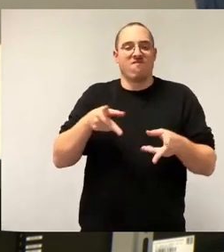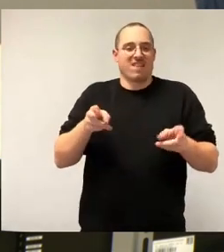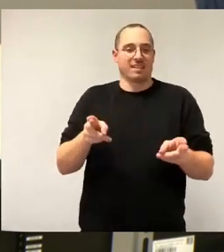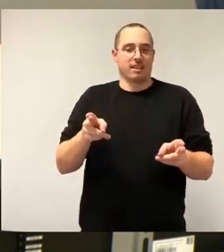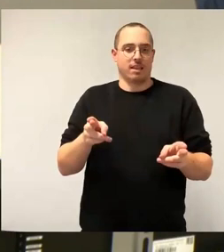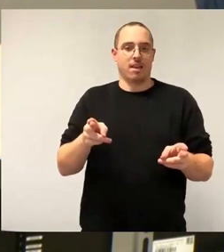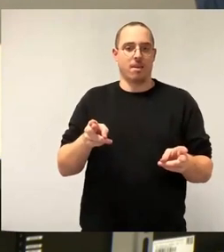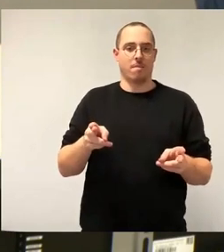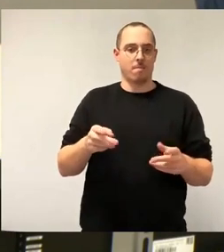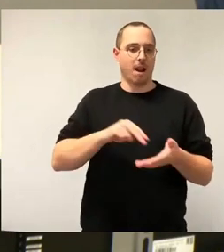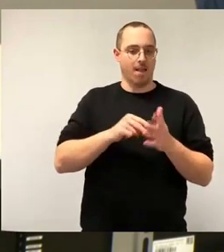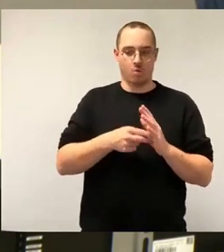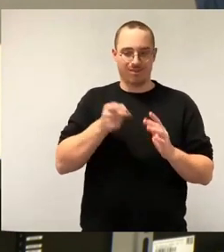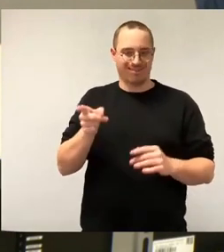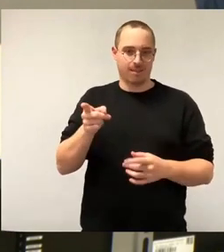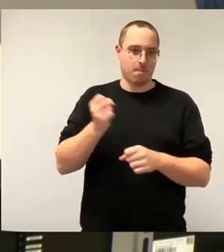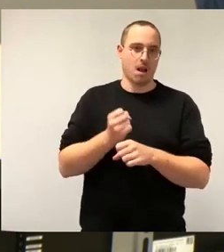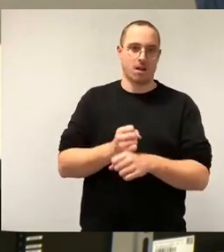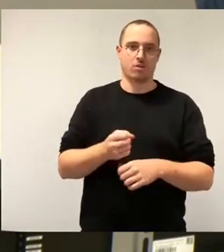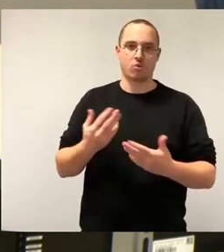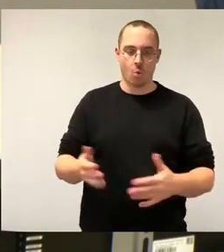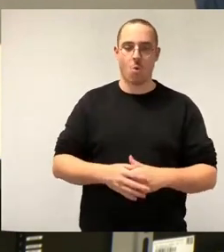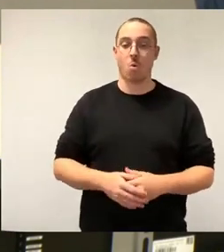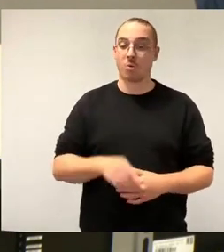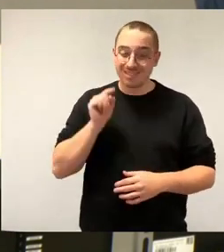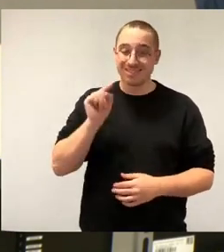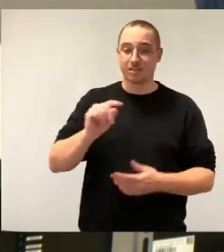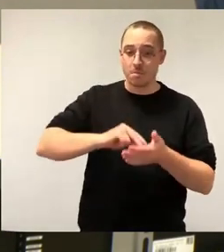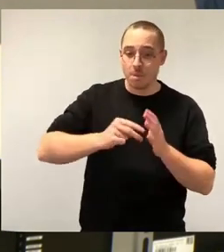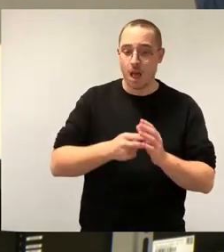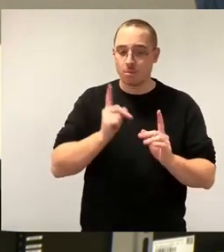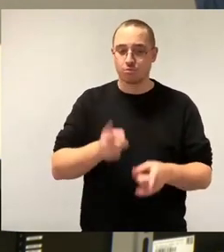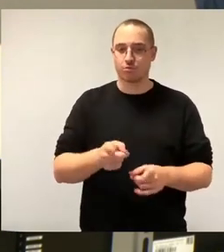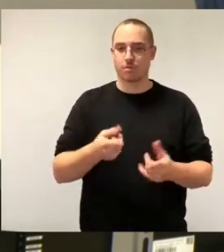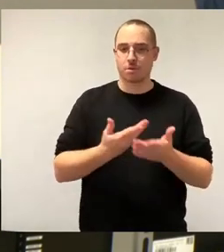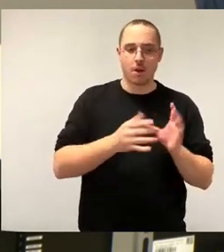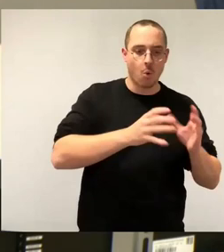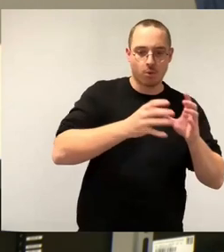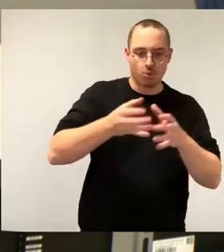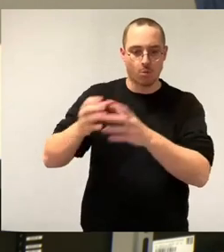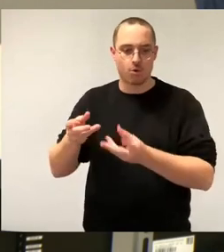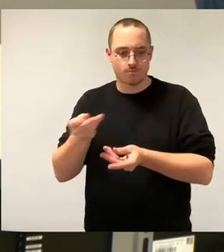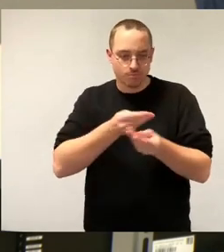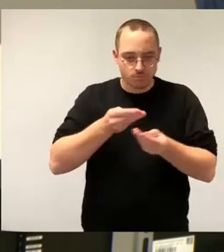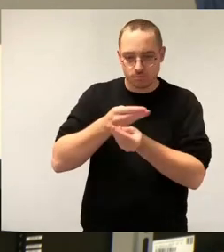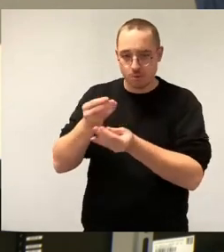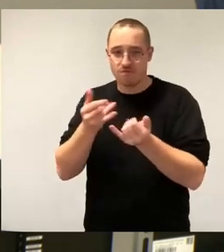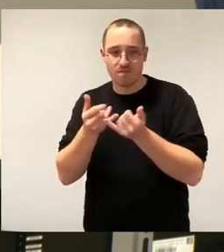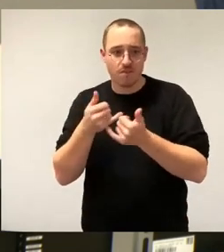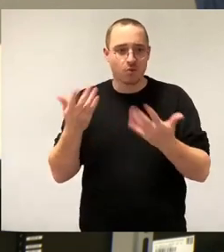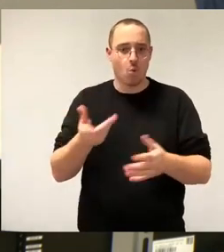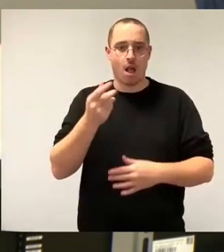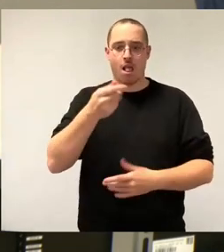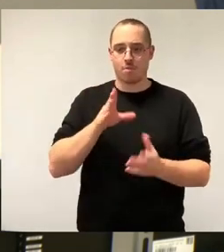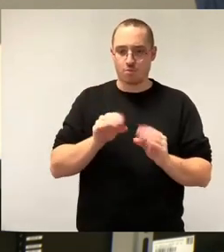anderen Eigentümern, den anderen Kommunen doch reden können, wie man das benutzen kann, um dringende kommunale Aufgaben zu lösen. Und das tun wir